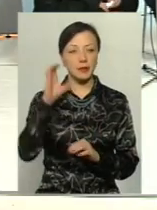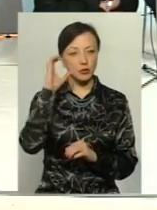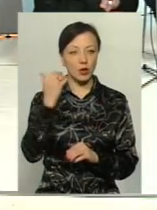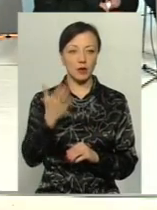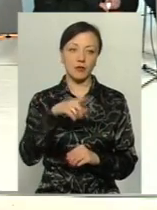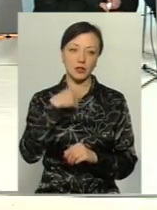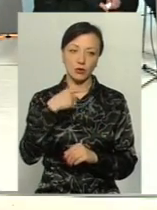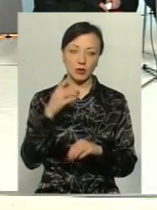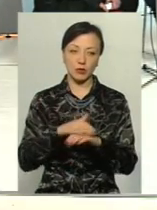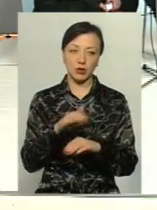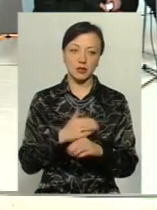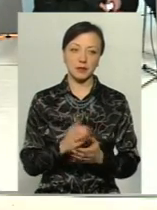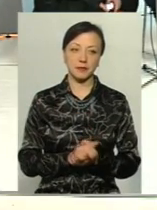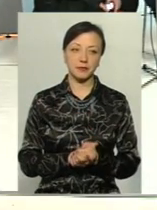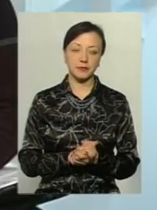Слухаємо вас. Говоріть, будь ласка.